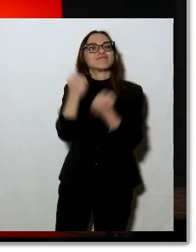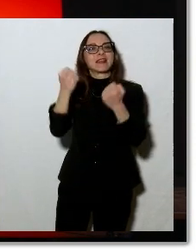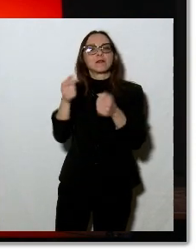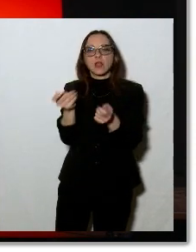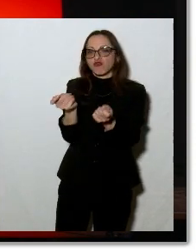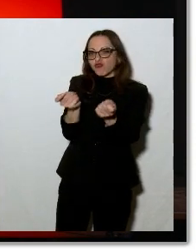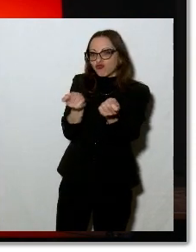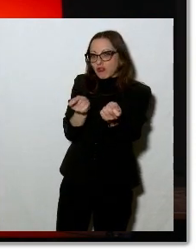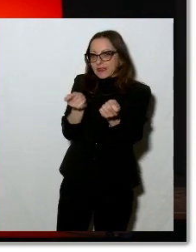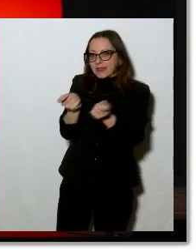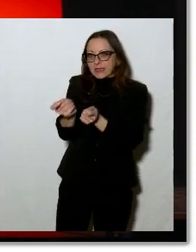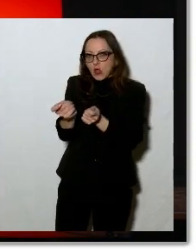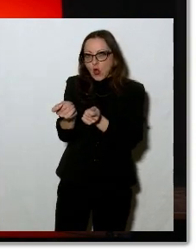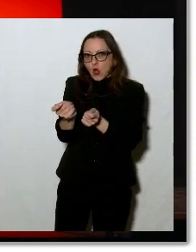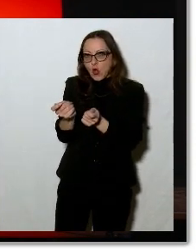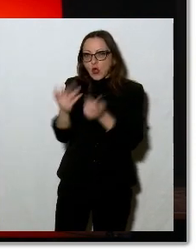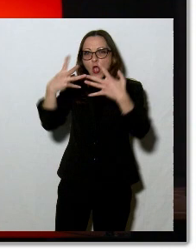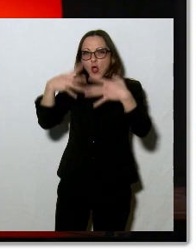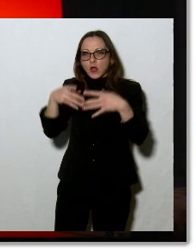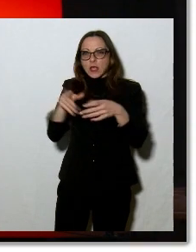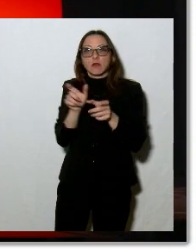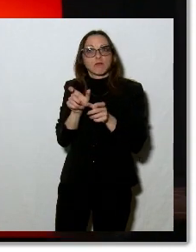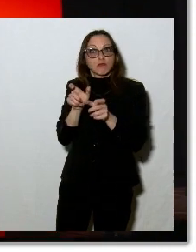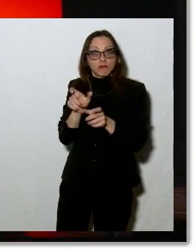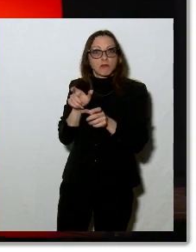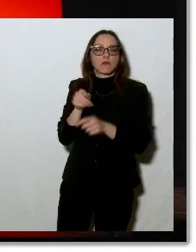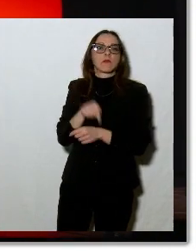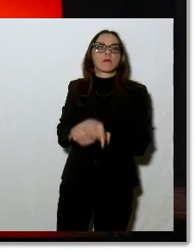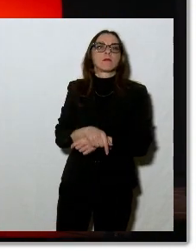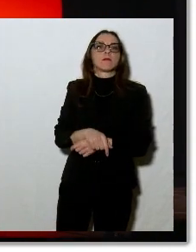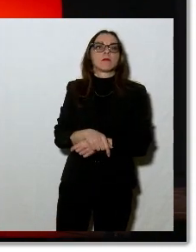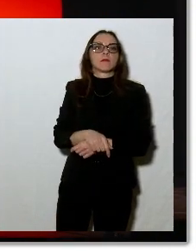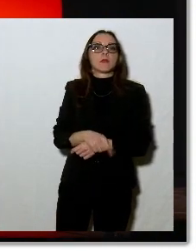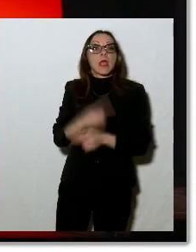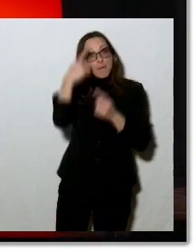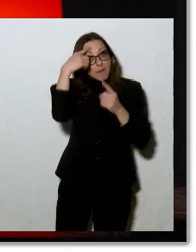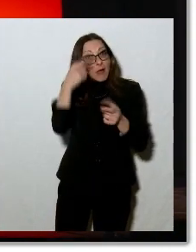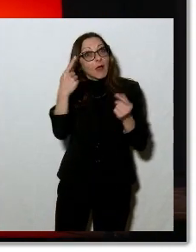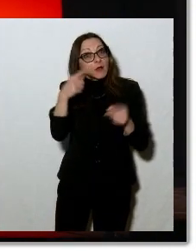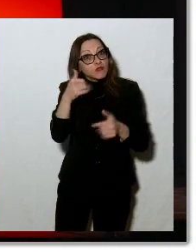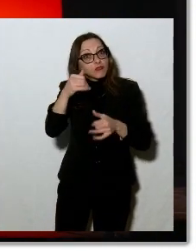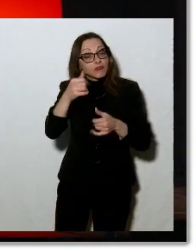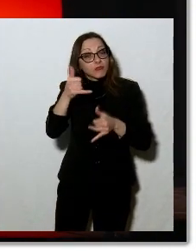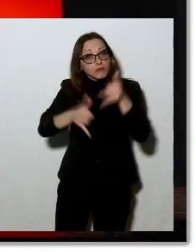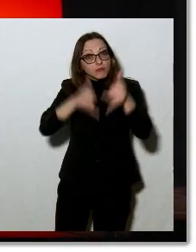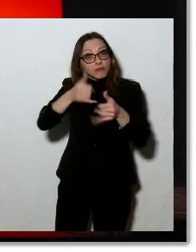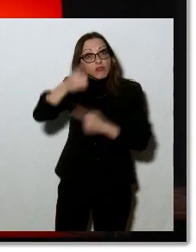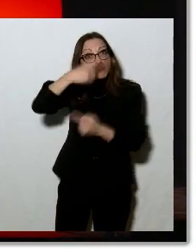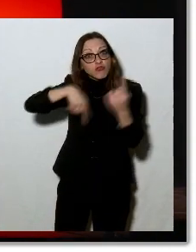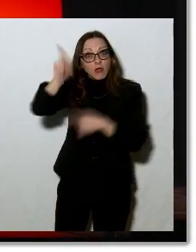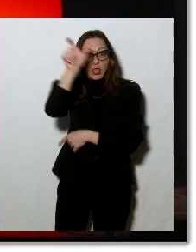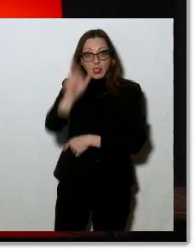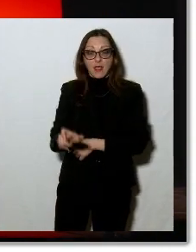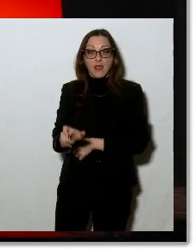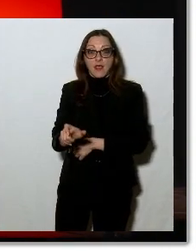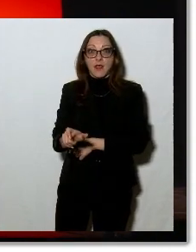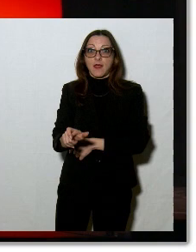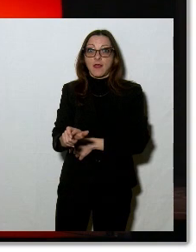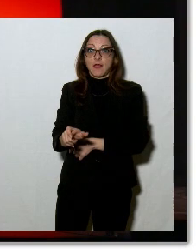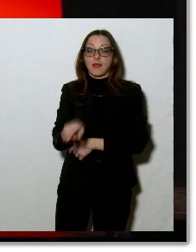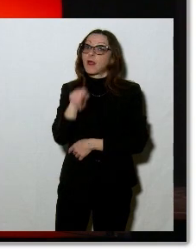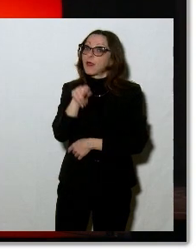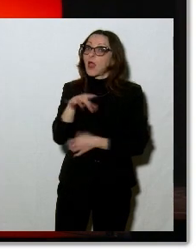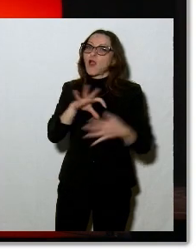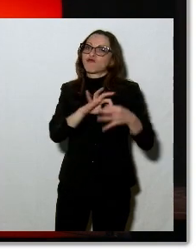gestione, dell'organizzazione. Tra le più importanti c'è sicuramente il Giro d'Italia. Il Giro d'Italia che vanta anche una